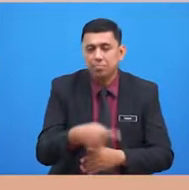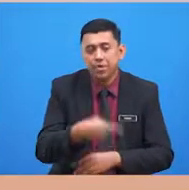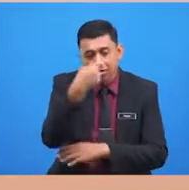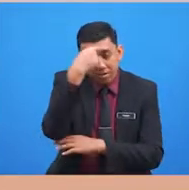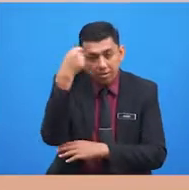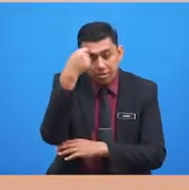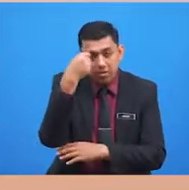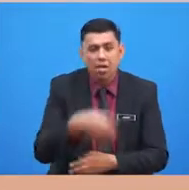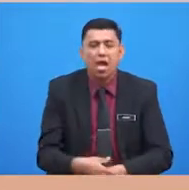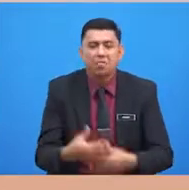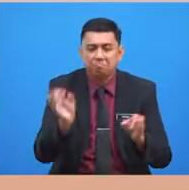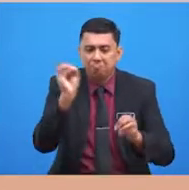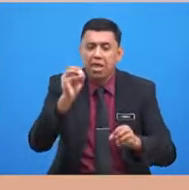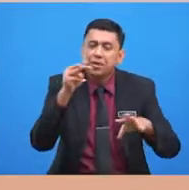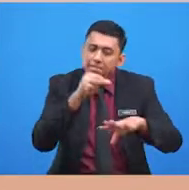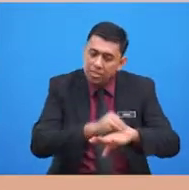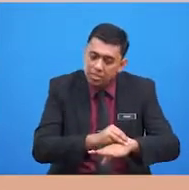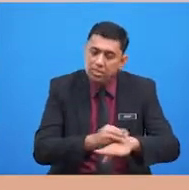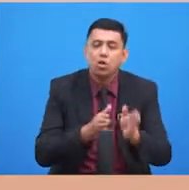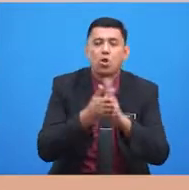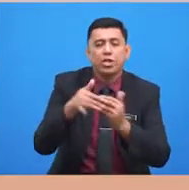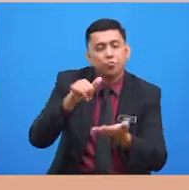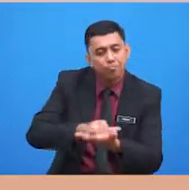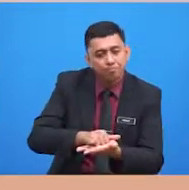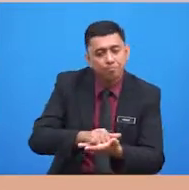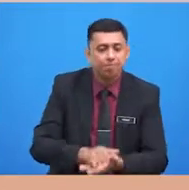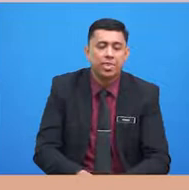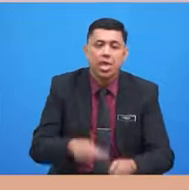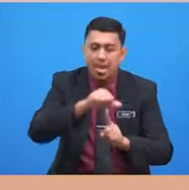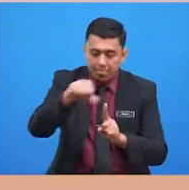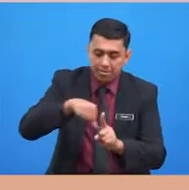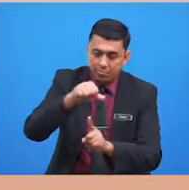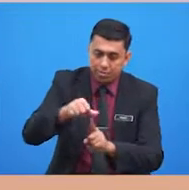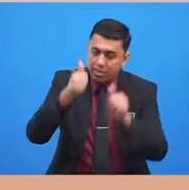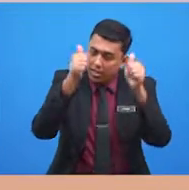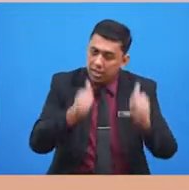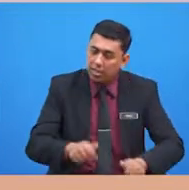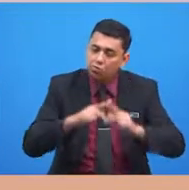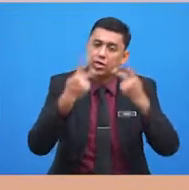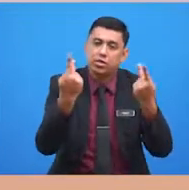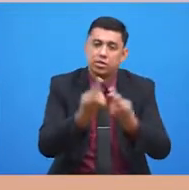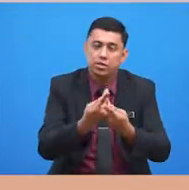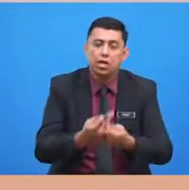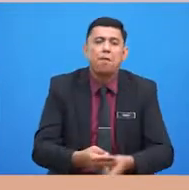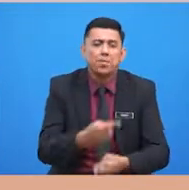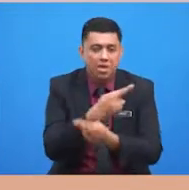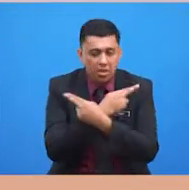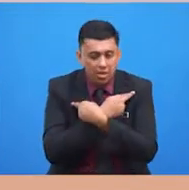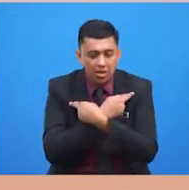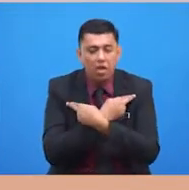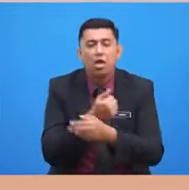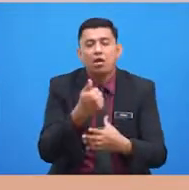kekangan masa. Oleh itu, apabila ahli keluarga ingin berehat